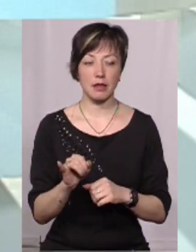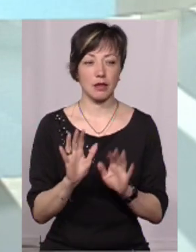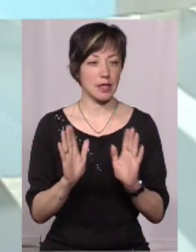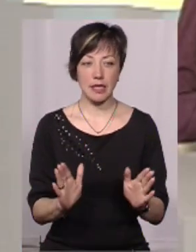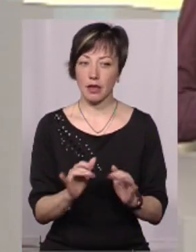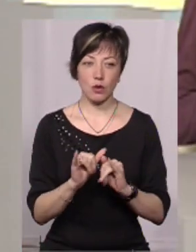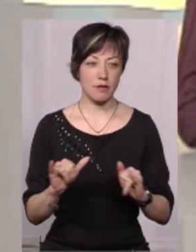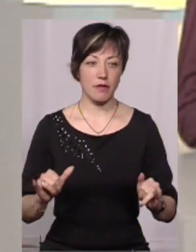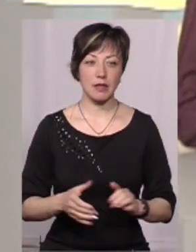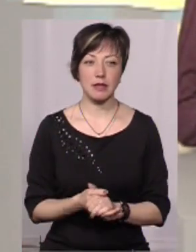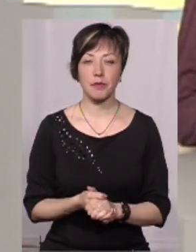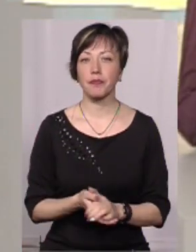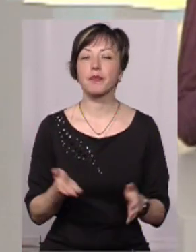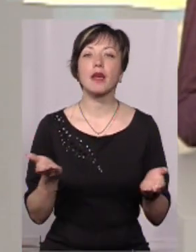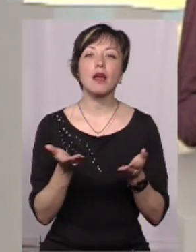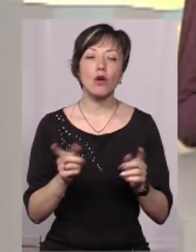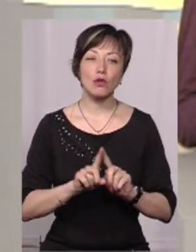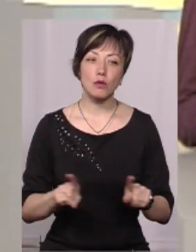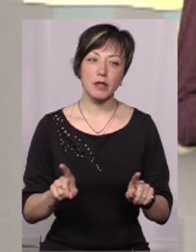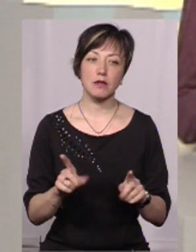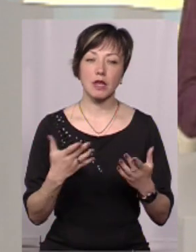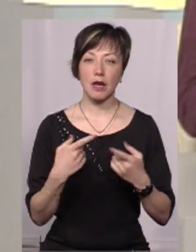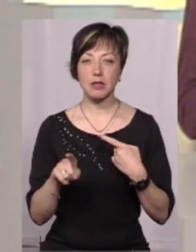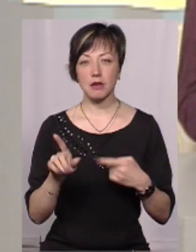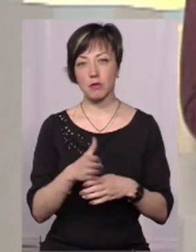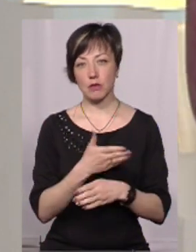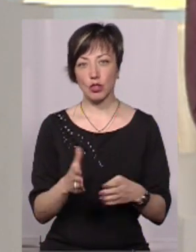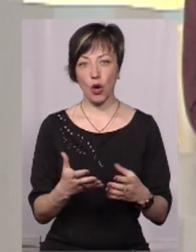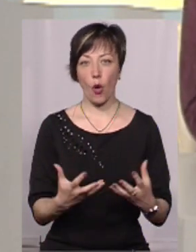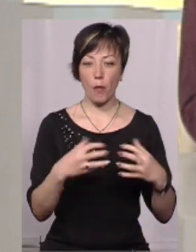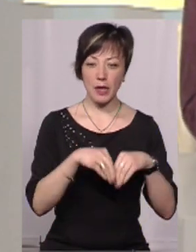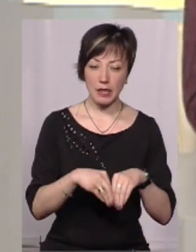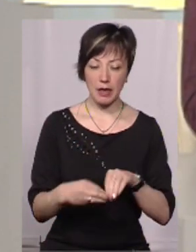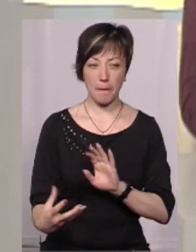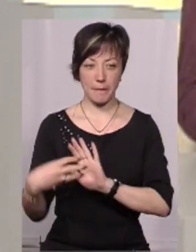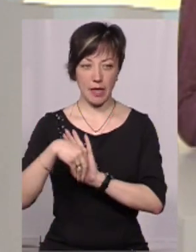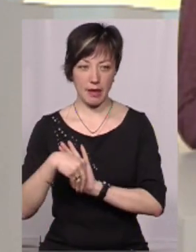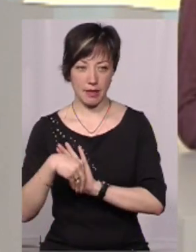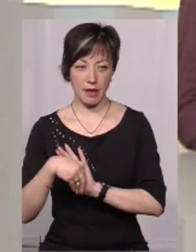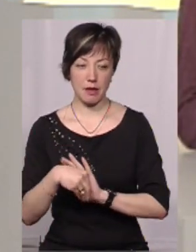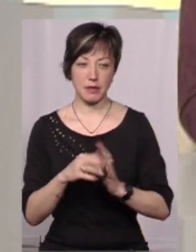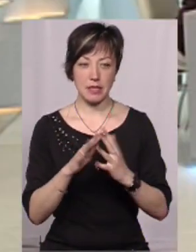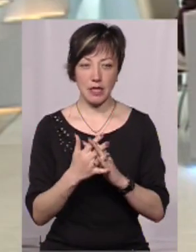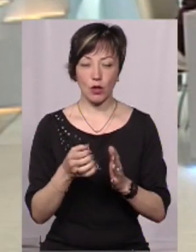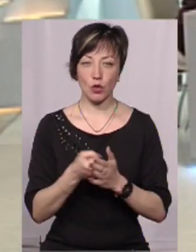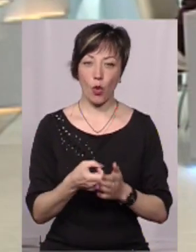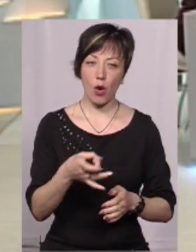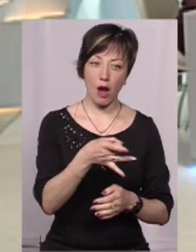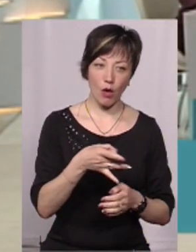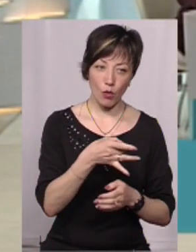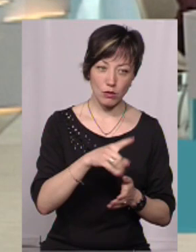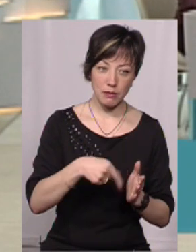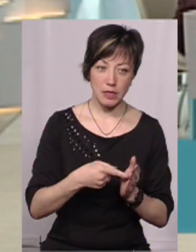розвиватися. А які ж особливості? От яка різниця між, наприклад, об'єднанням чи приєднанням сіл до міст районного